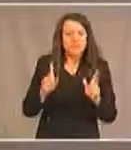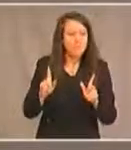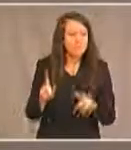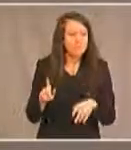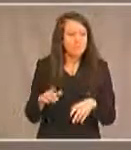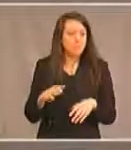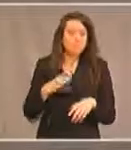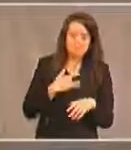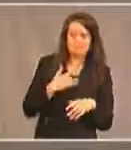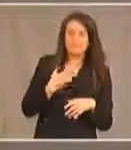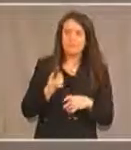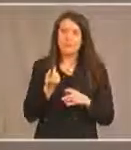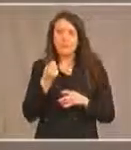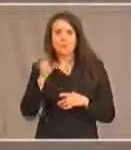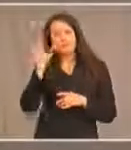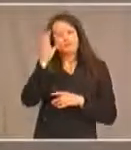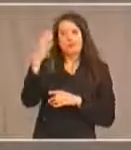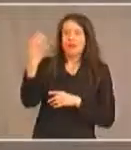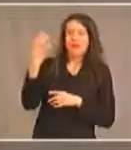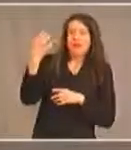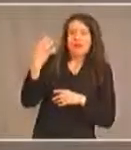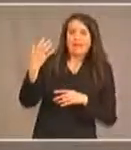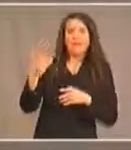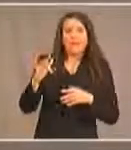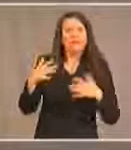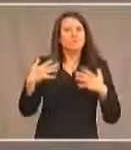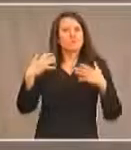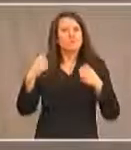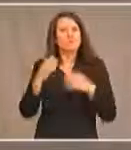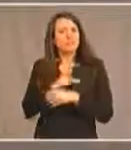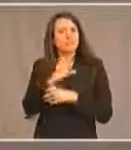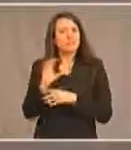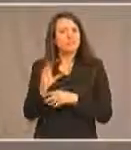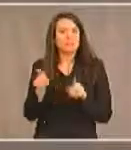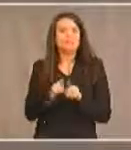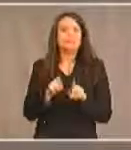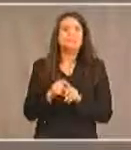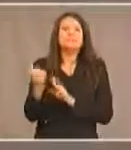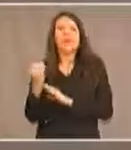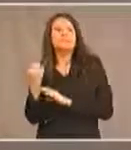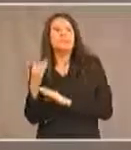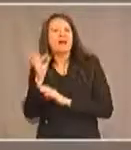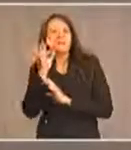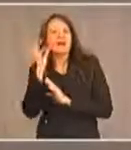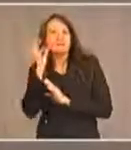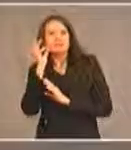rayonnement grâce à Santé Canada et Affaires indiennes et du Nord mais est-ce suffisant